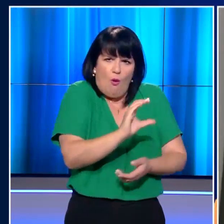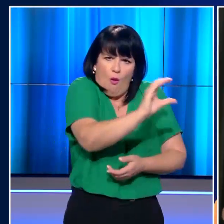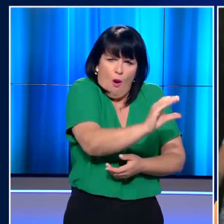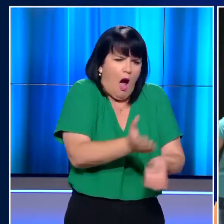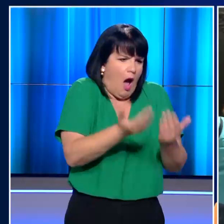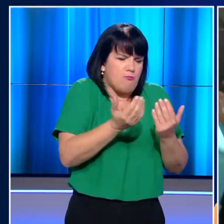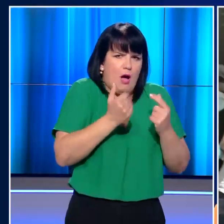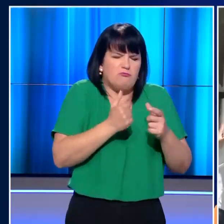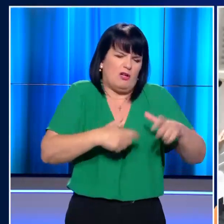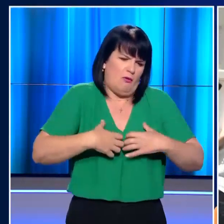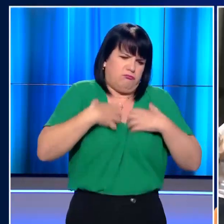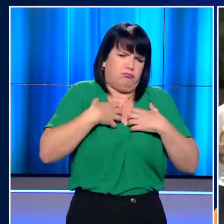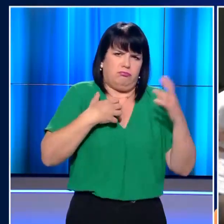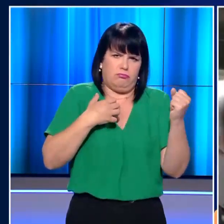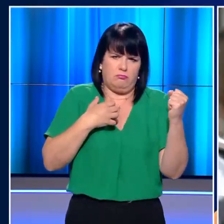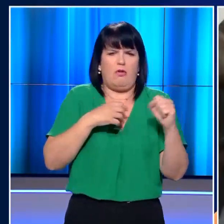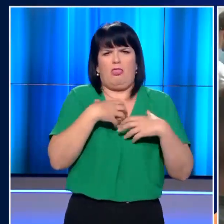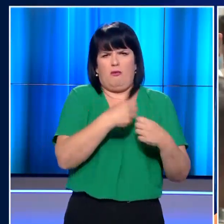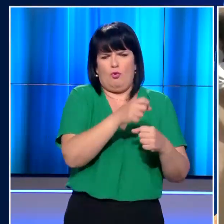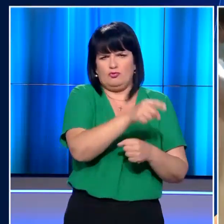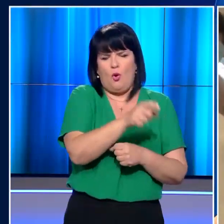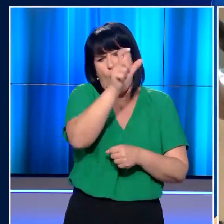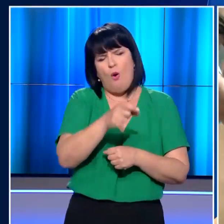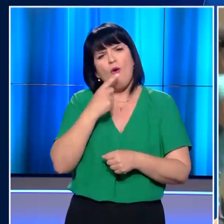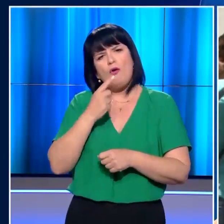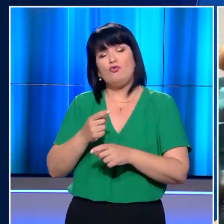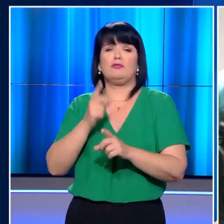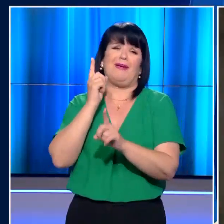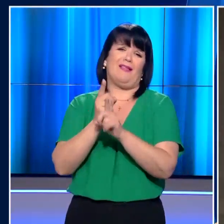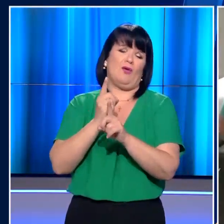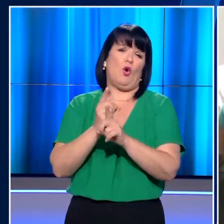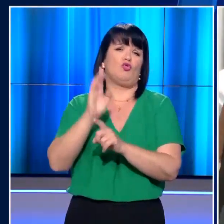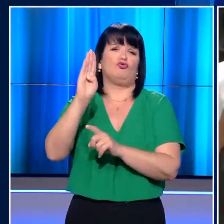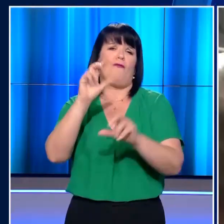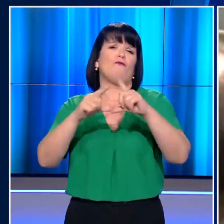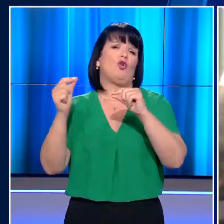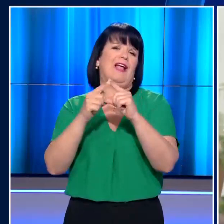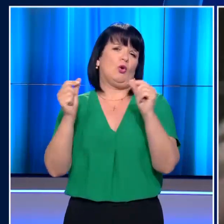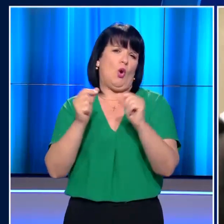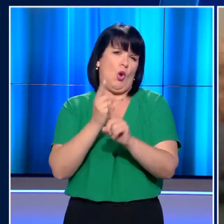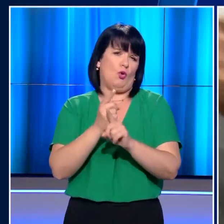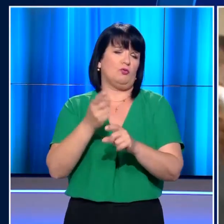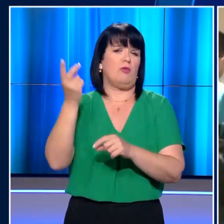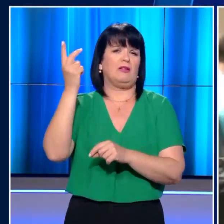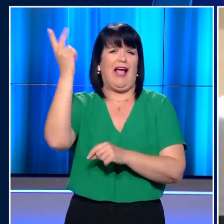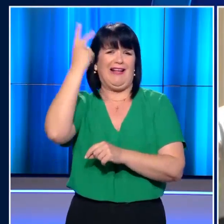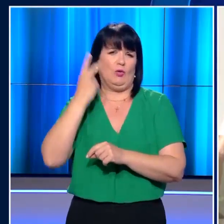απολογήθηκε καταθέτοντας υπόμνημα και φέρεται να δήλωσε εμπειρικός βοτανολόγος, αρνούμενος της κατηγορίας που το αποδίδονται.